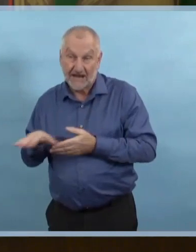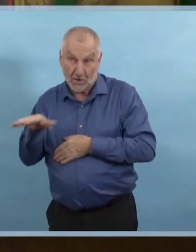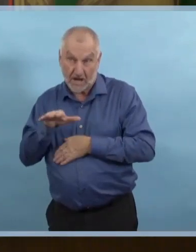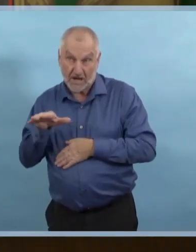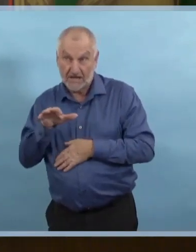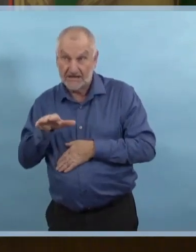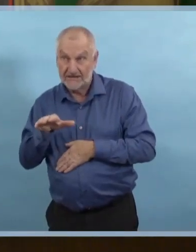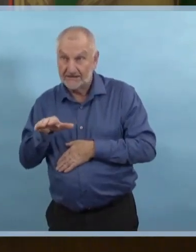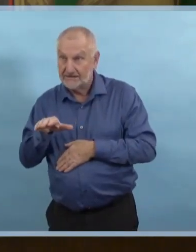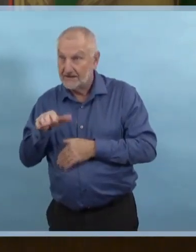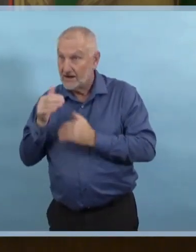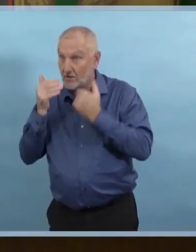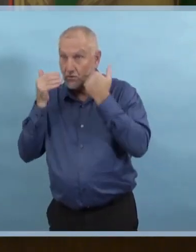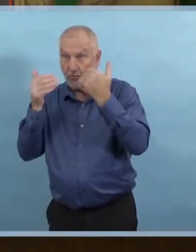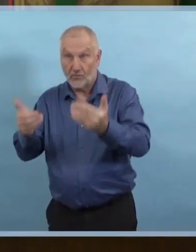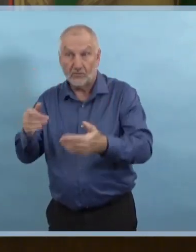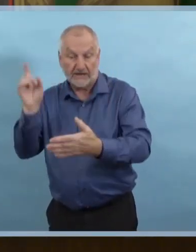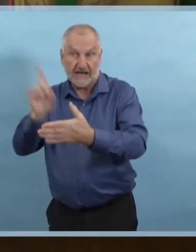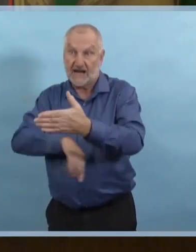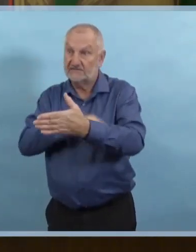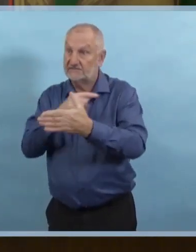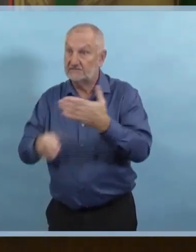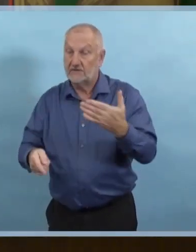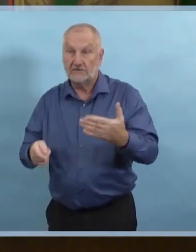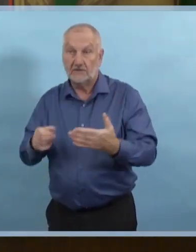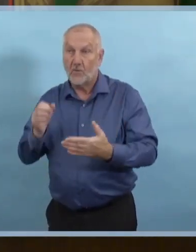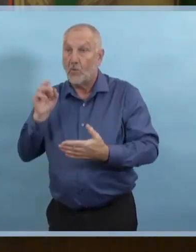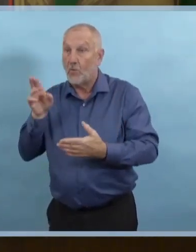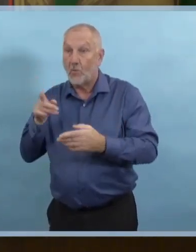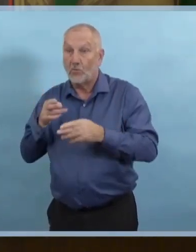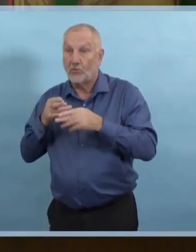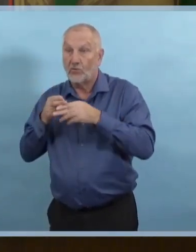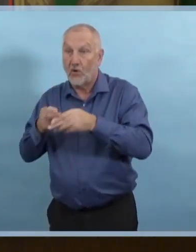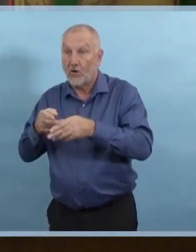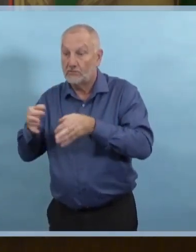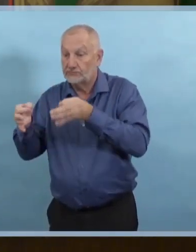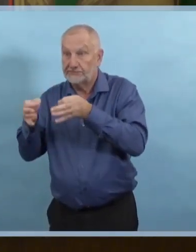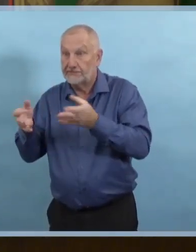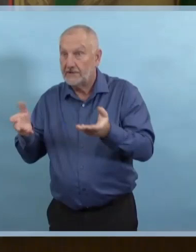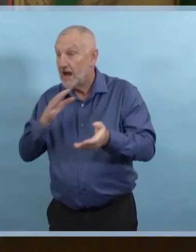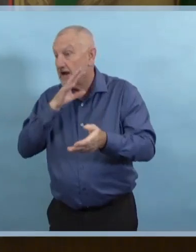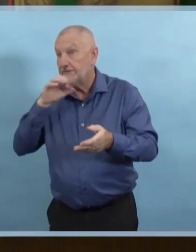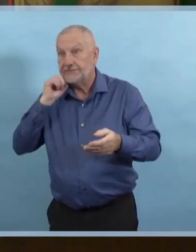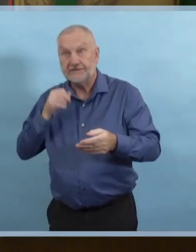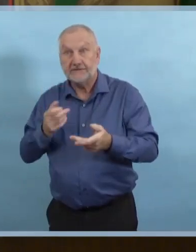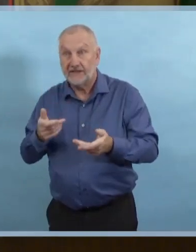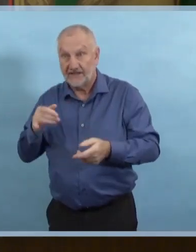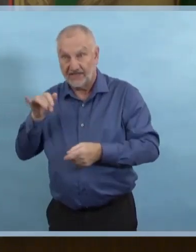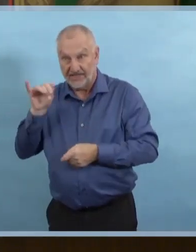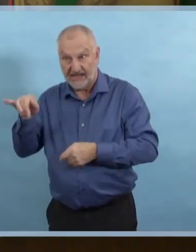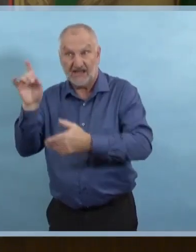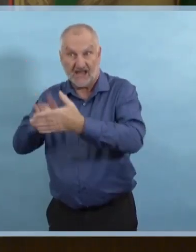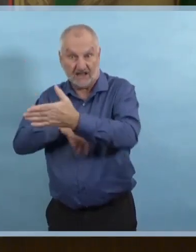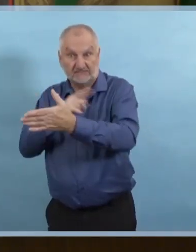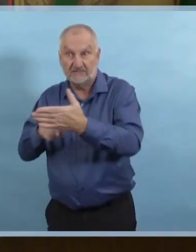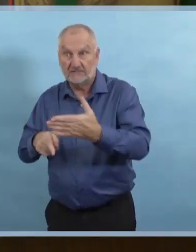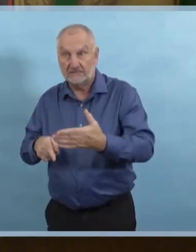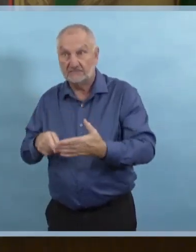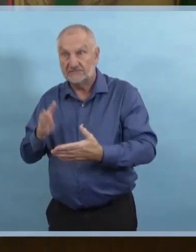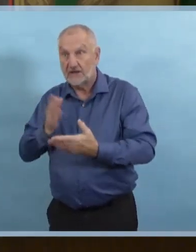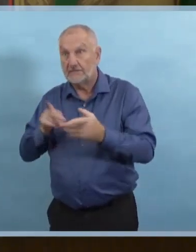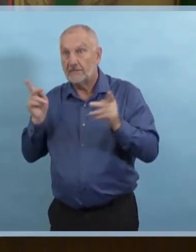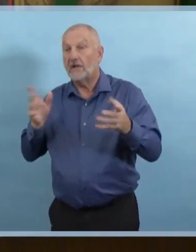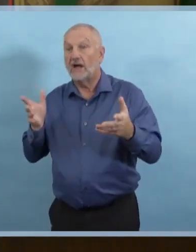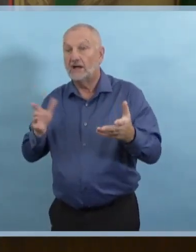qui ont été fortement critiquées parce qu'il y a des avantages à permettre aux gens de profiter de certaines choses. Donc, décisions sont